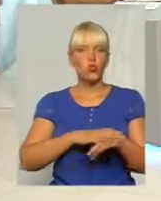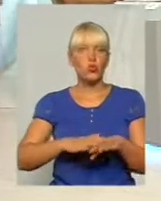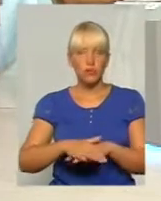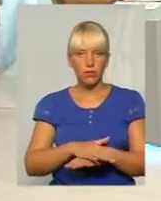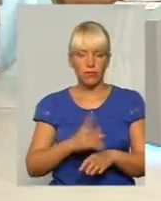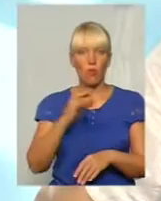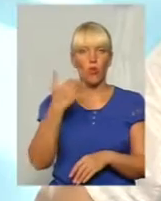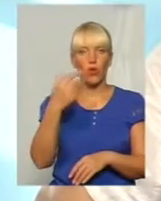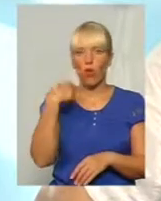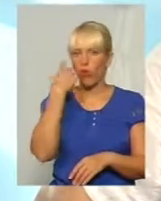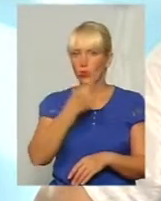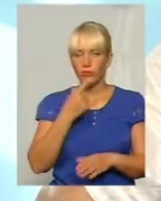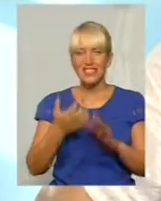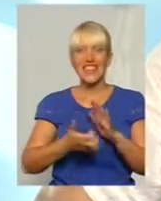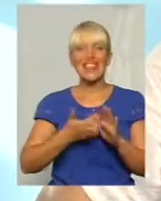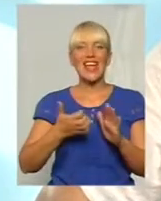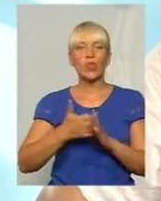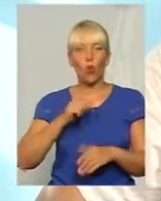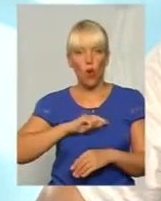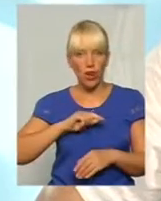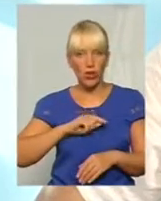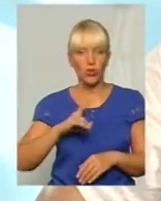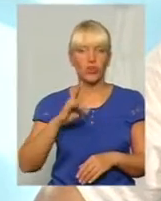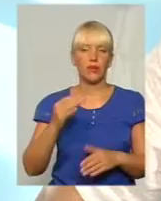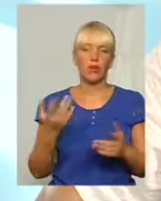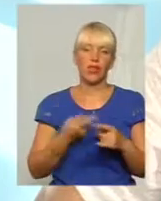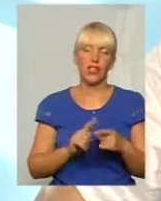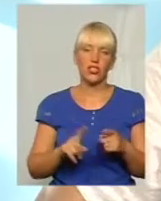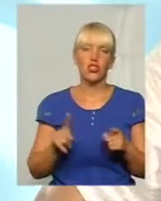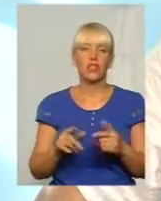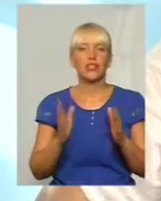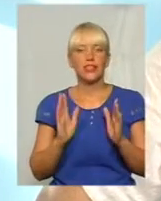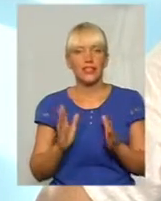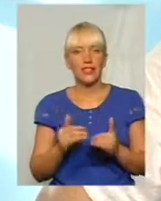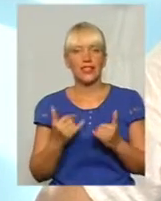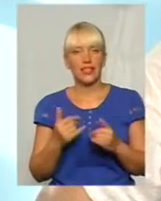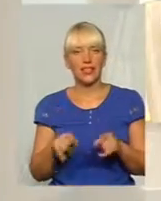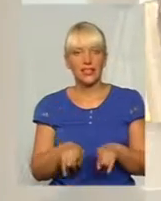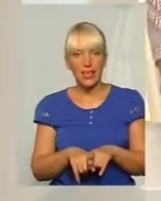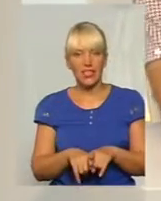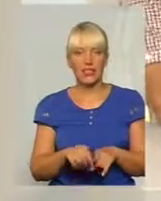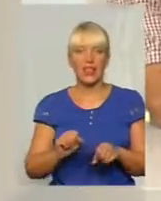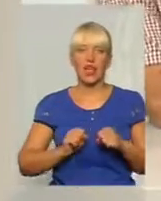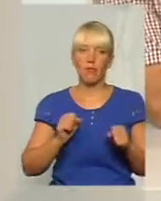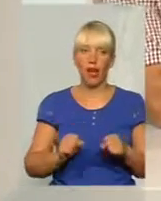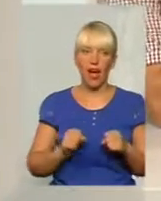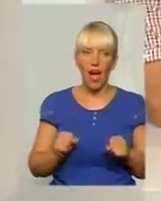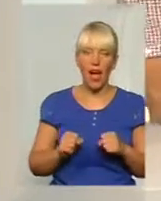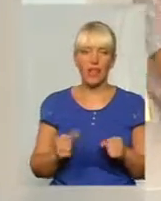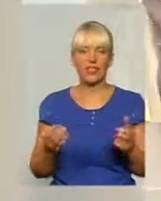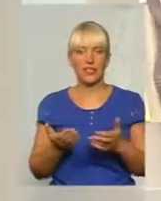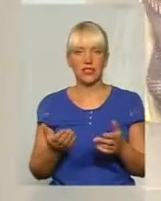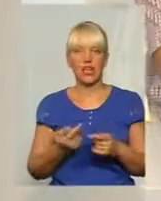недоліки і так далі. І про те, що він сьогодні теж тільки намагається... Особисті недоліки – це його особисті, так би мовити,